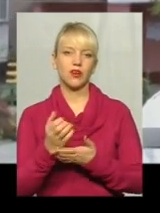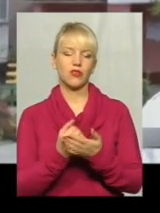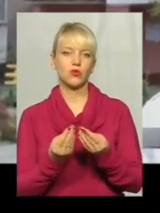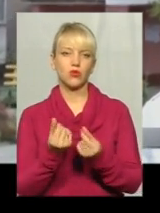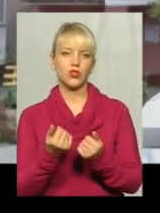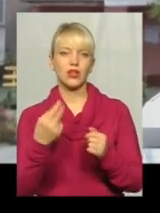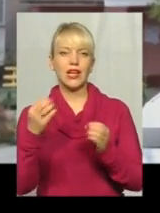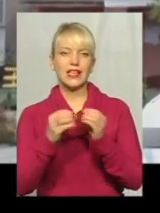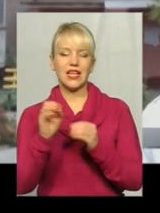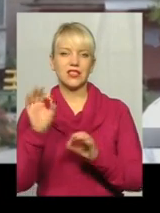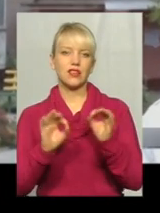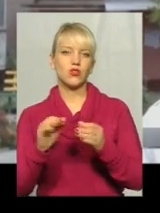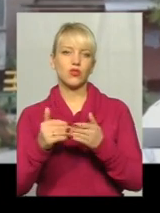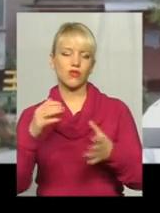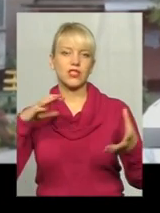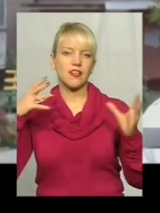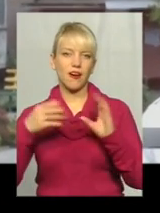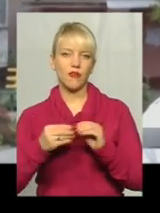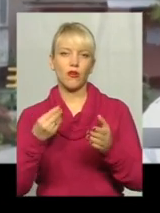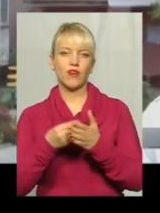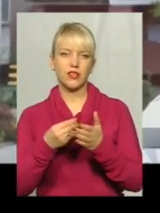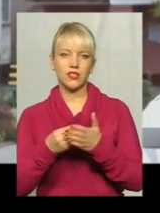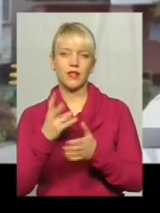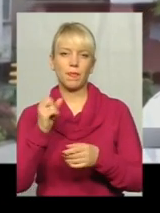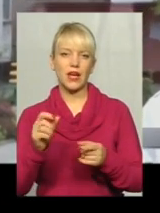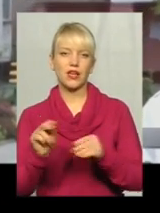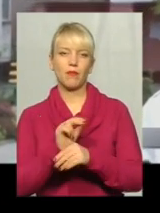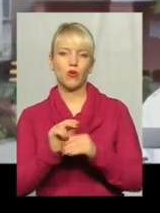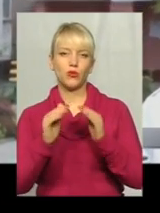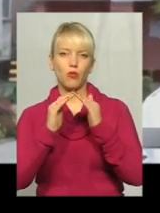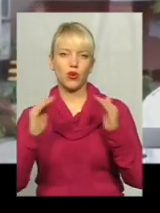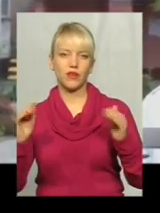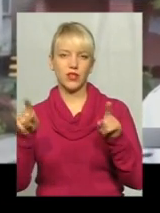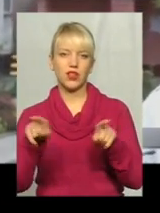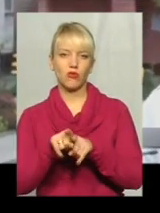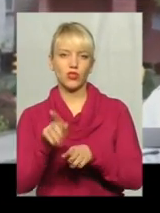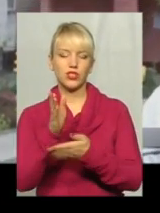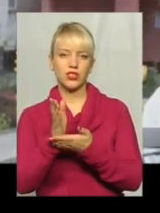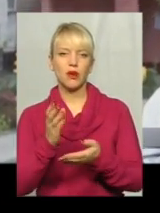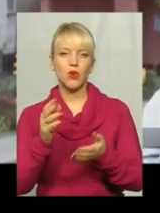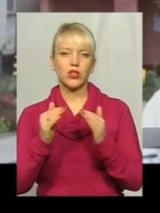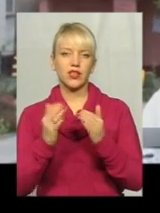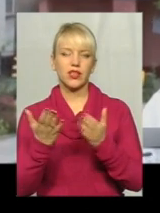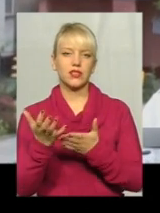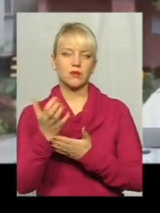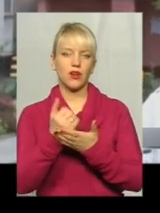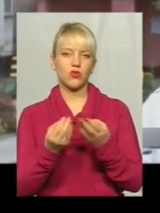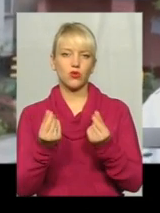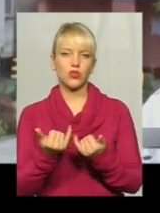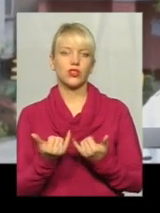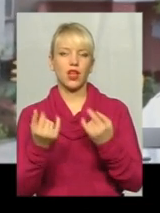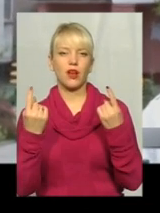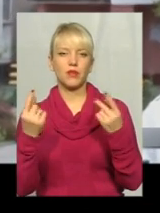30% від загальної вартості на ремонт покрівлі. І також є будинки, які збирають кошти на капітальний